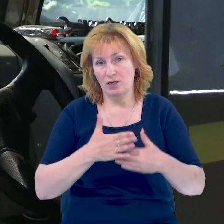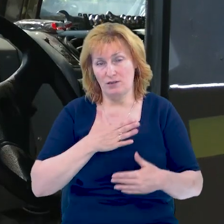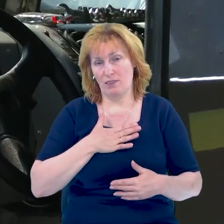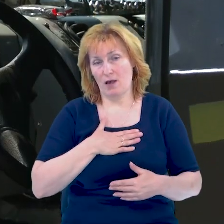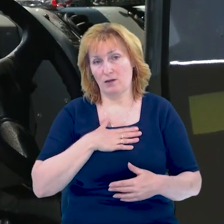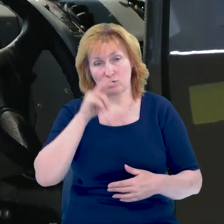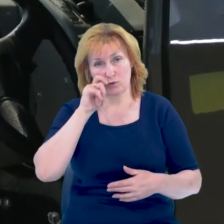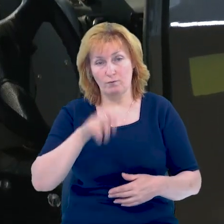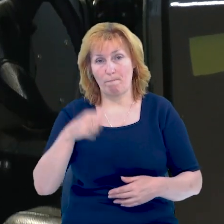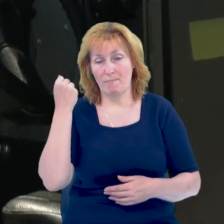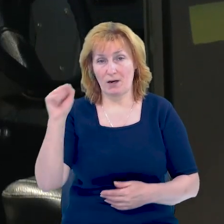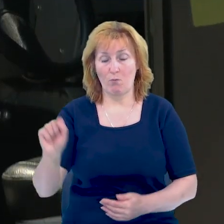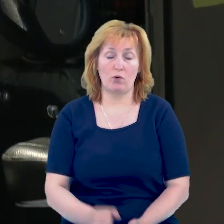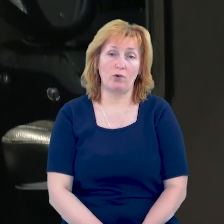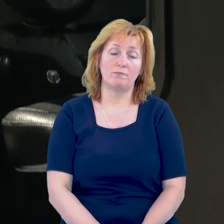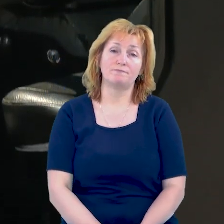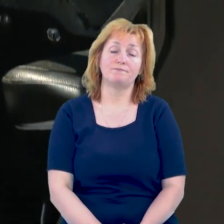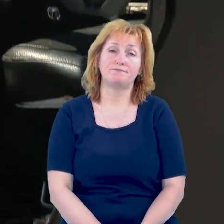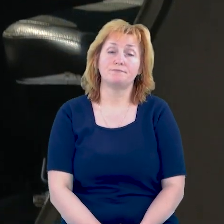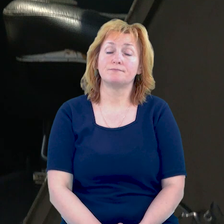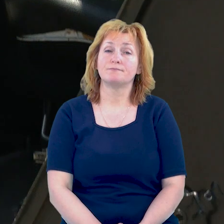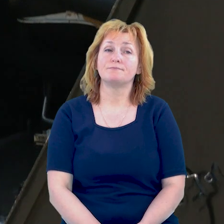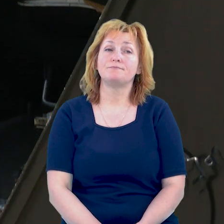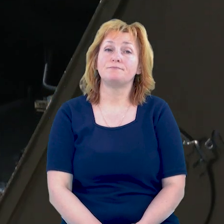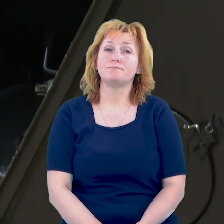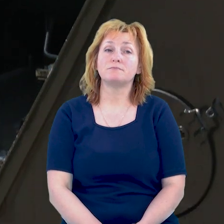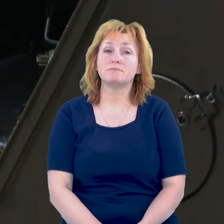Анастасія Лозару, Менрепа, Суспільне, Новини, Чернігів.